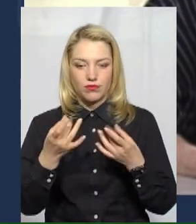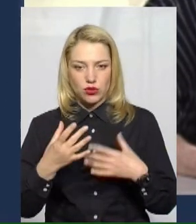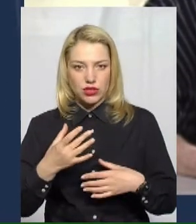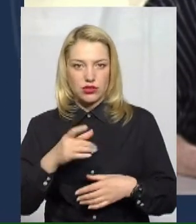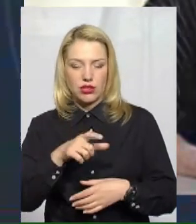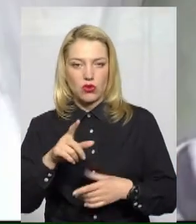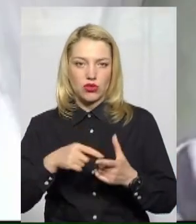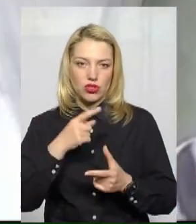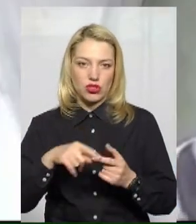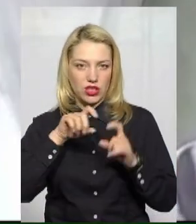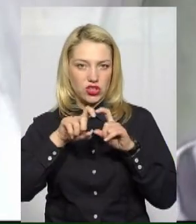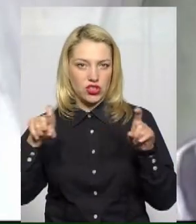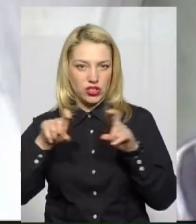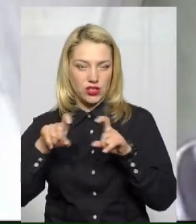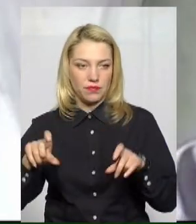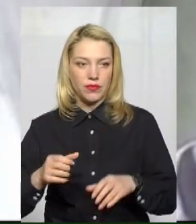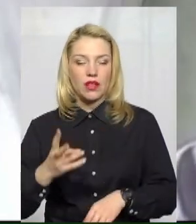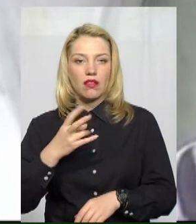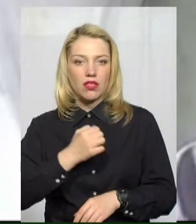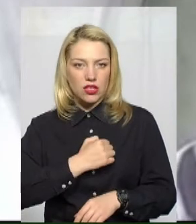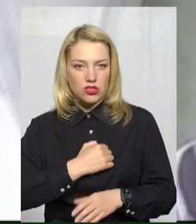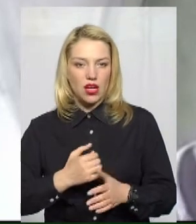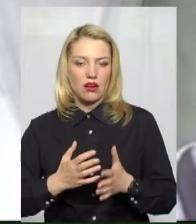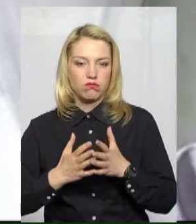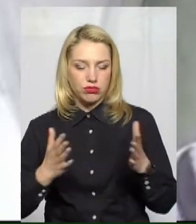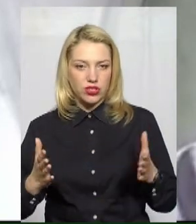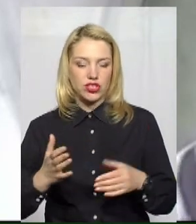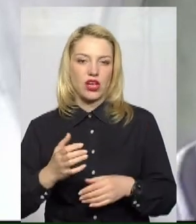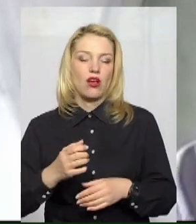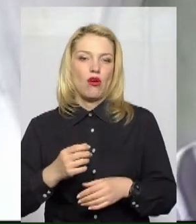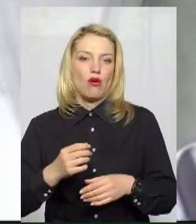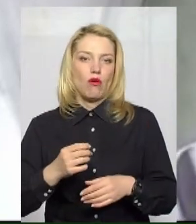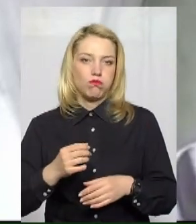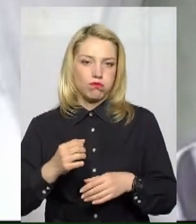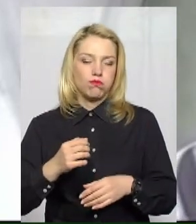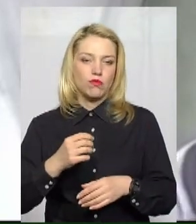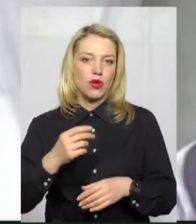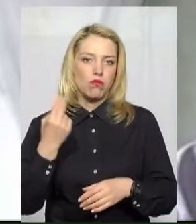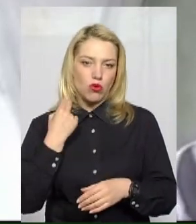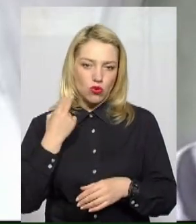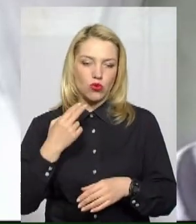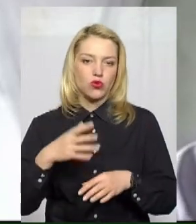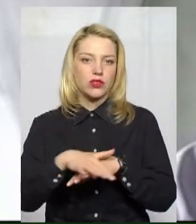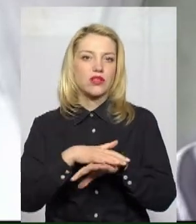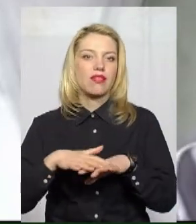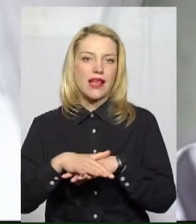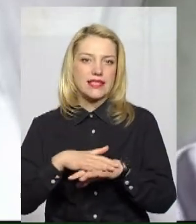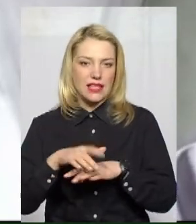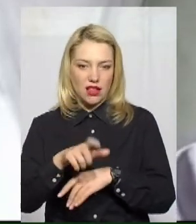На жаль, більше боргують фізичні особи, тобто населення. Юридичні особи більш-менш